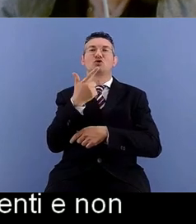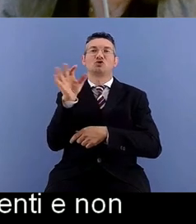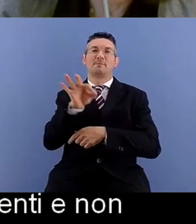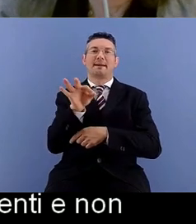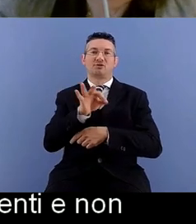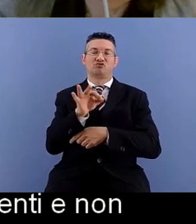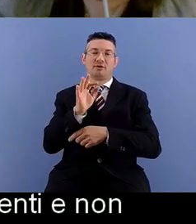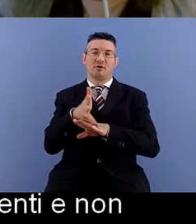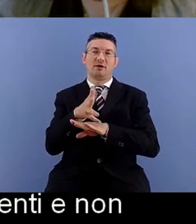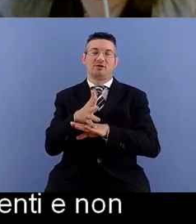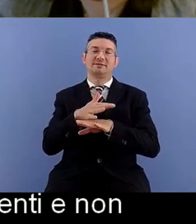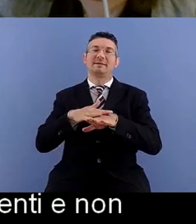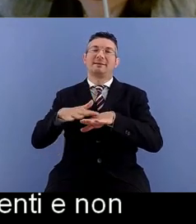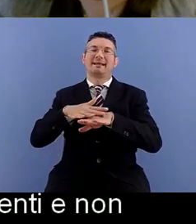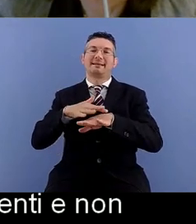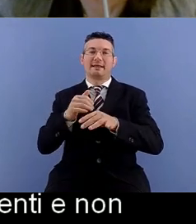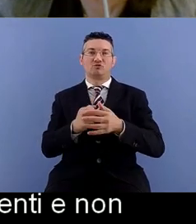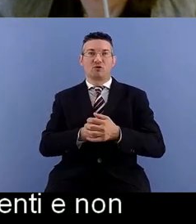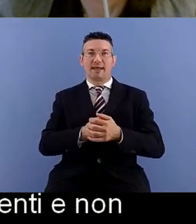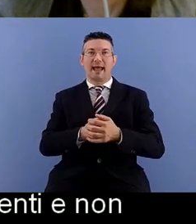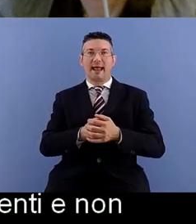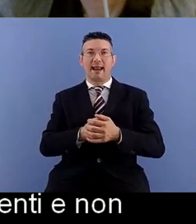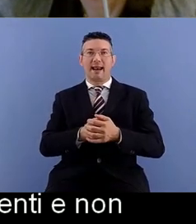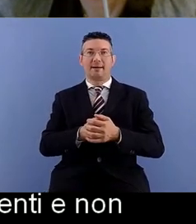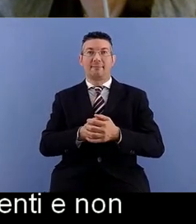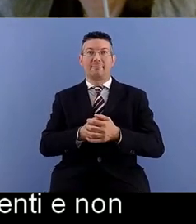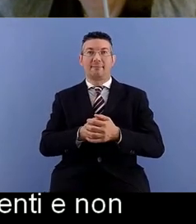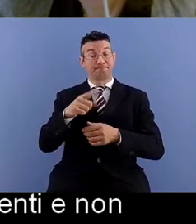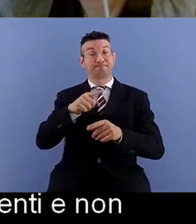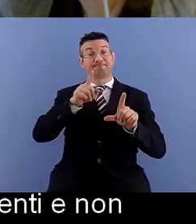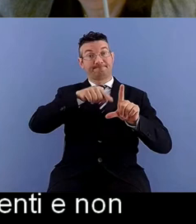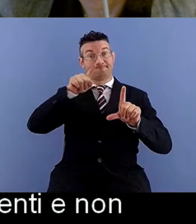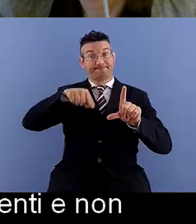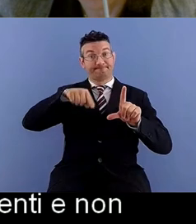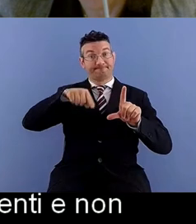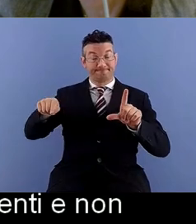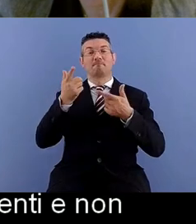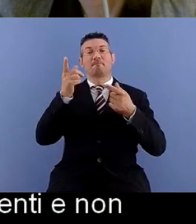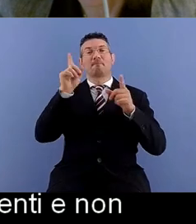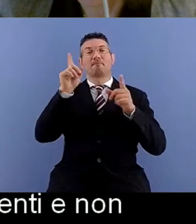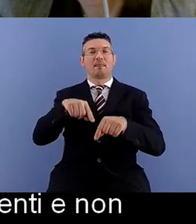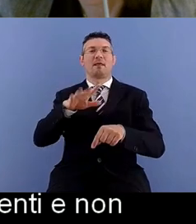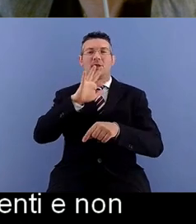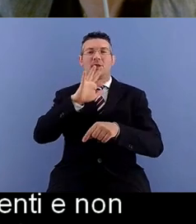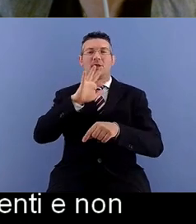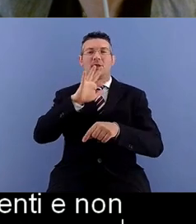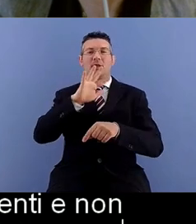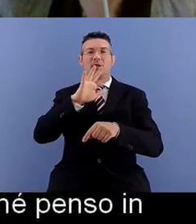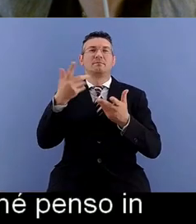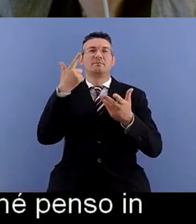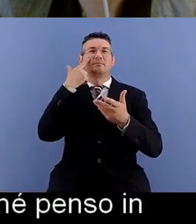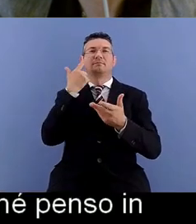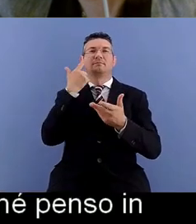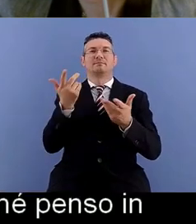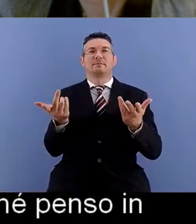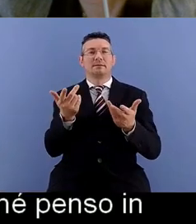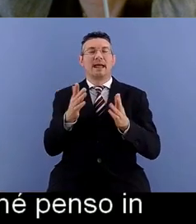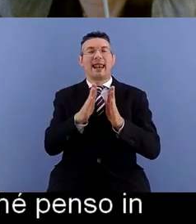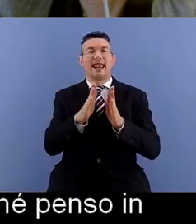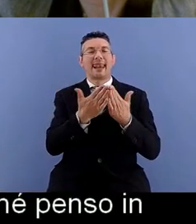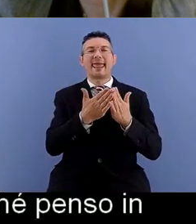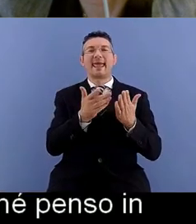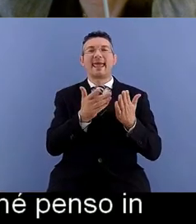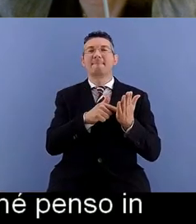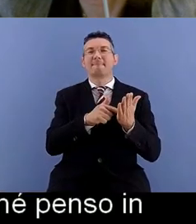questi dati così come altri relativi a altri contenuti perché penso in particolare alla scarsa disponibilità di libri in